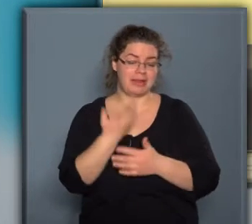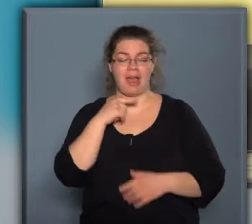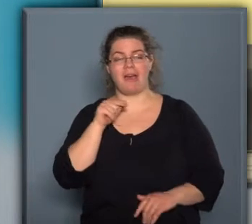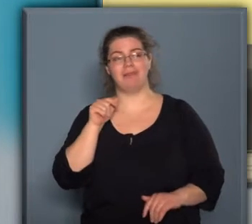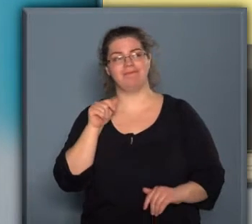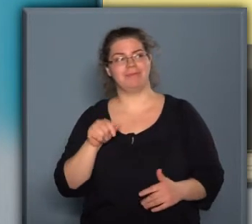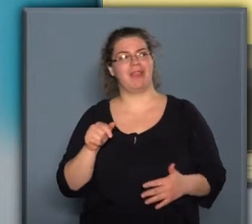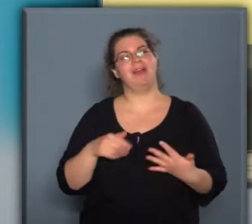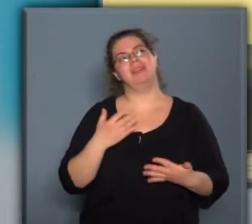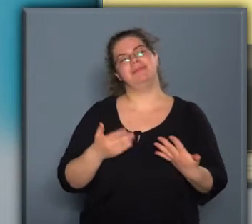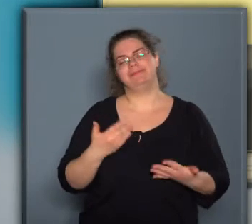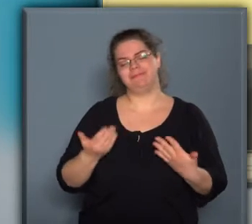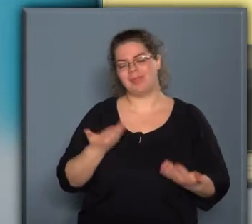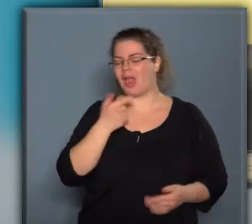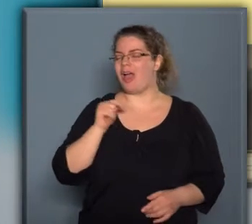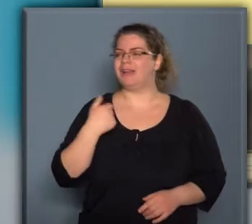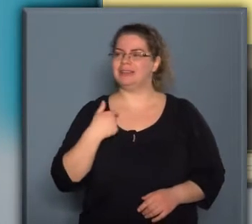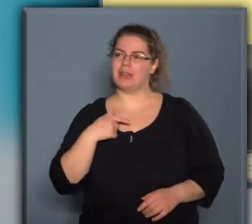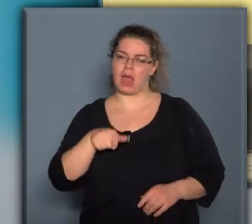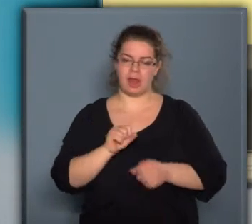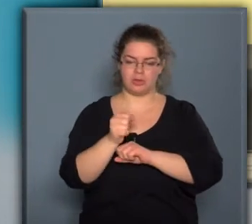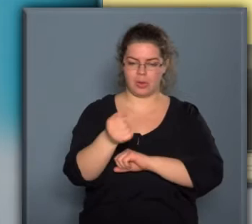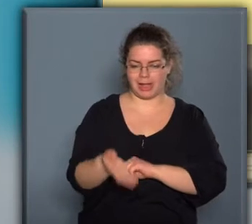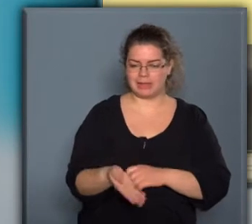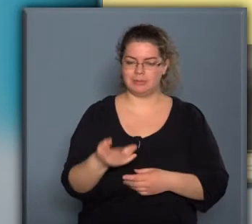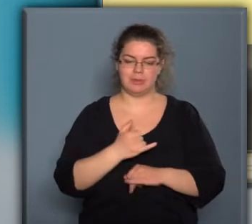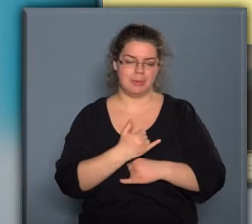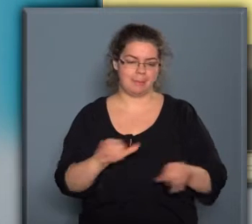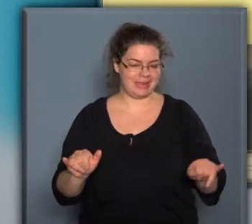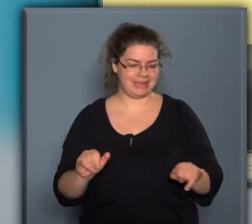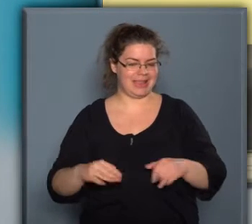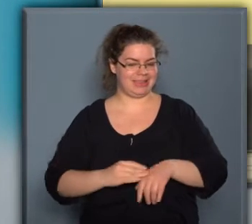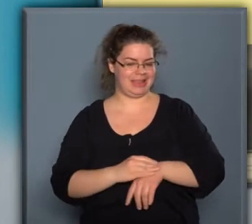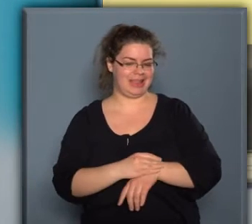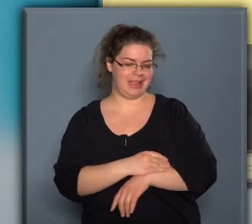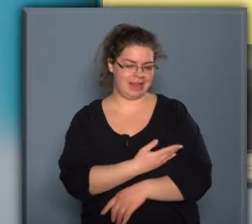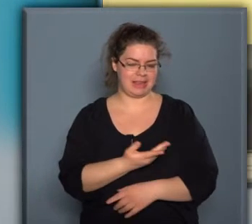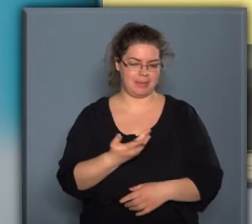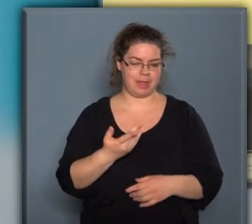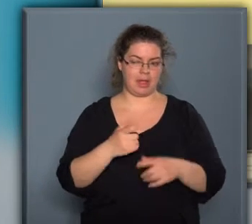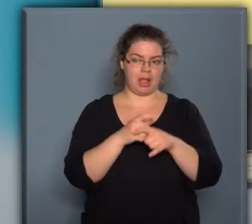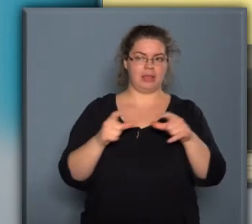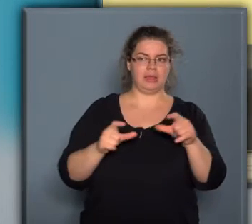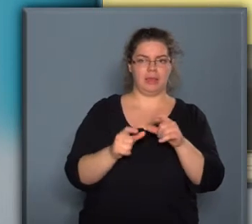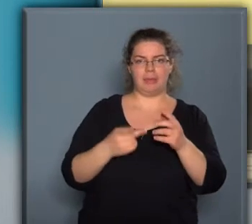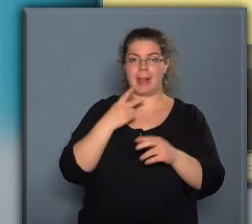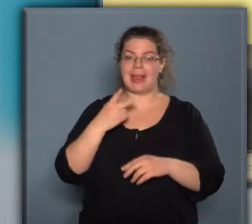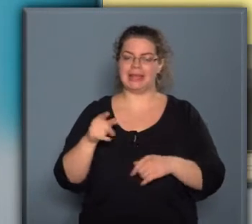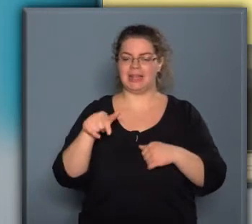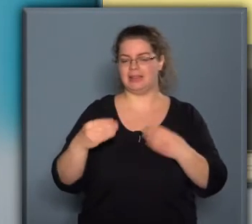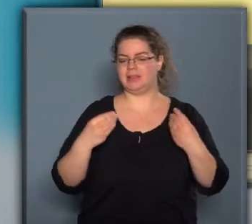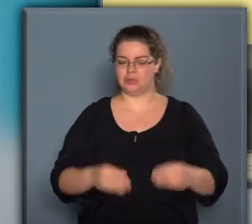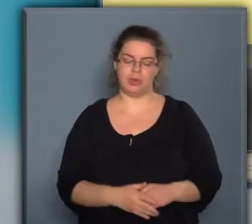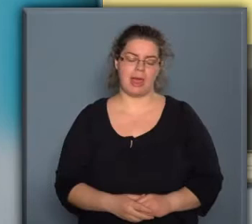arra törekednék, hogy mindenki érezze meg a képem láttán ezt a